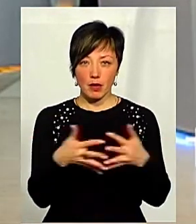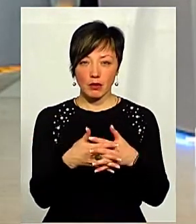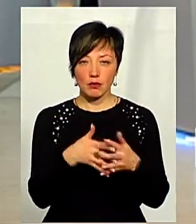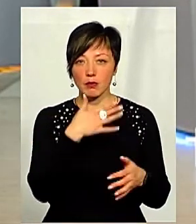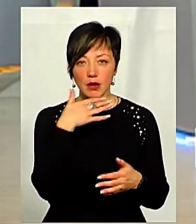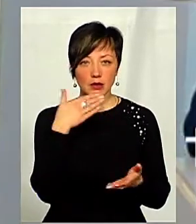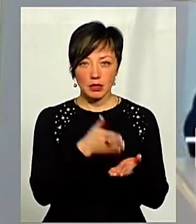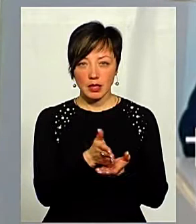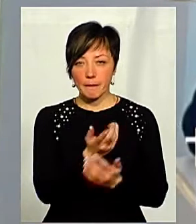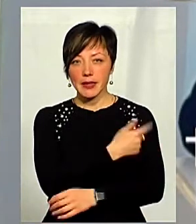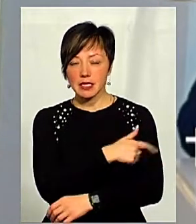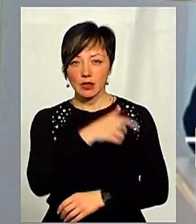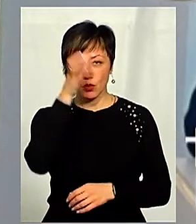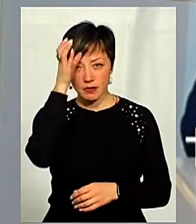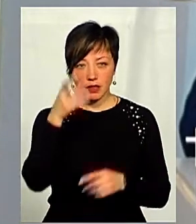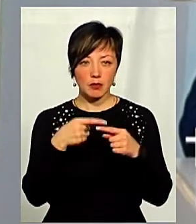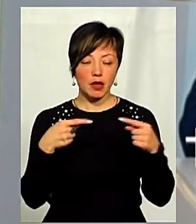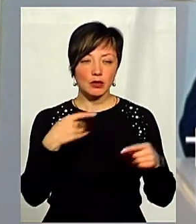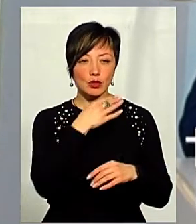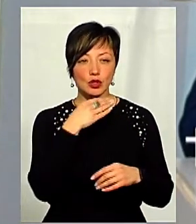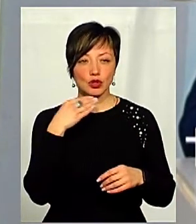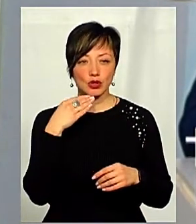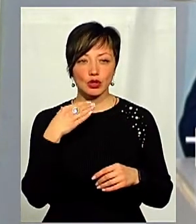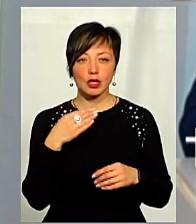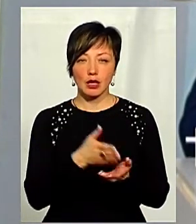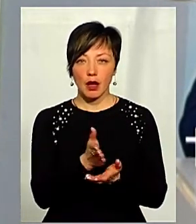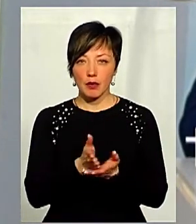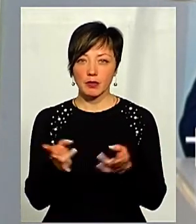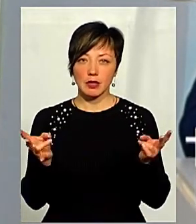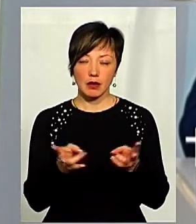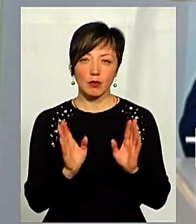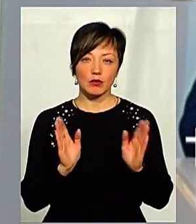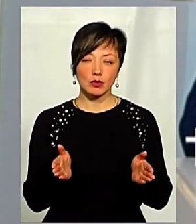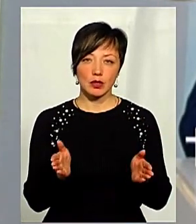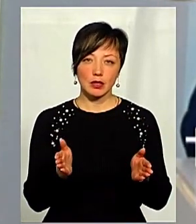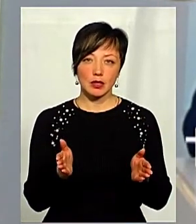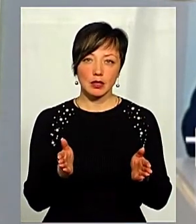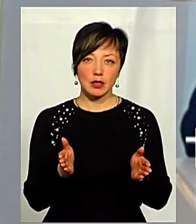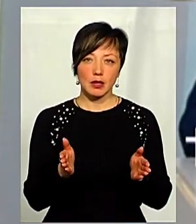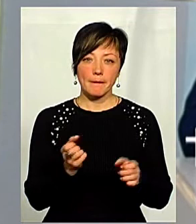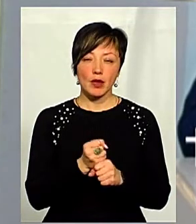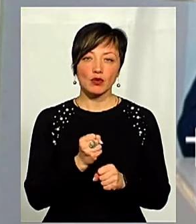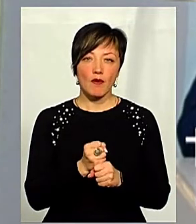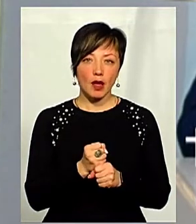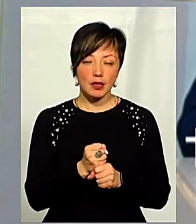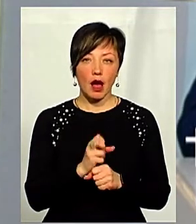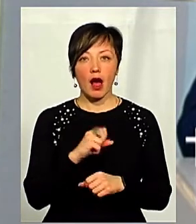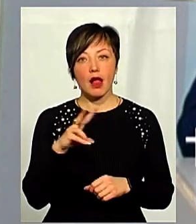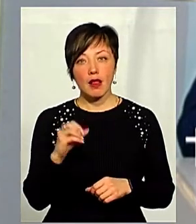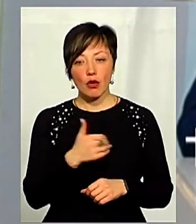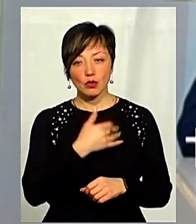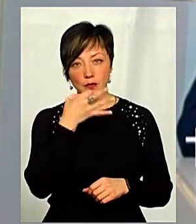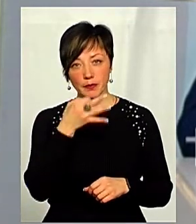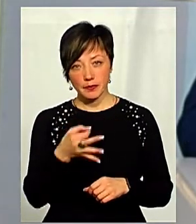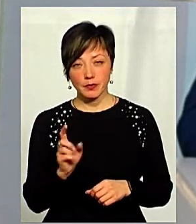напрямків, і медицина, і освіта, і багато інших напрямків, в яких нам треба буде працювати, але хочу